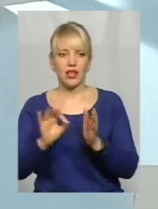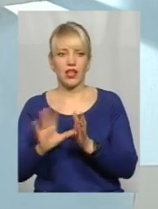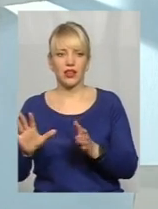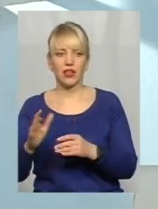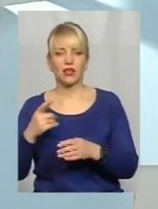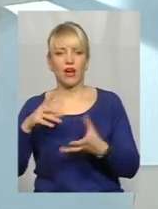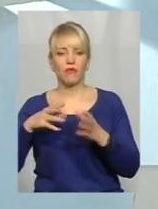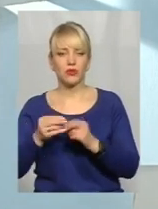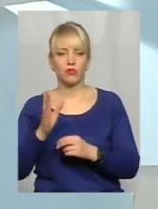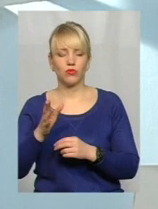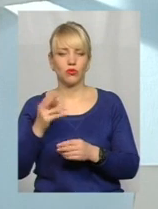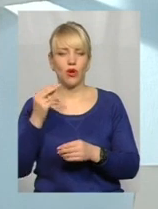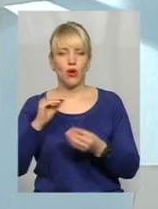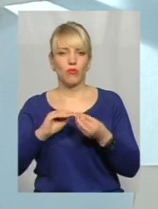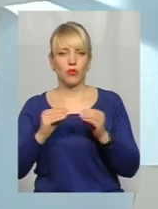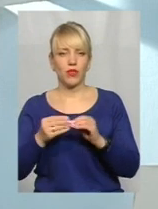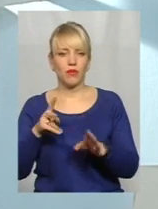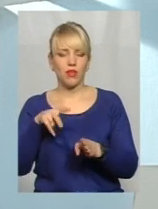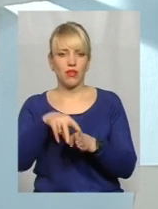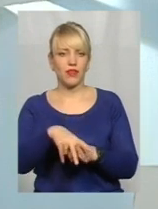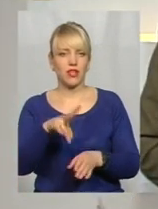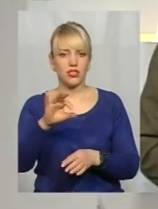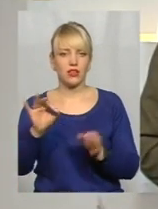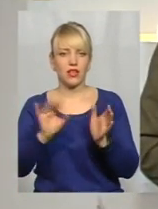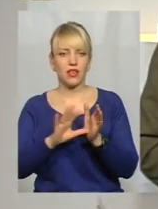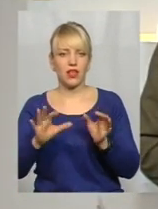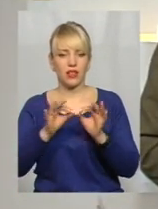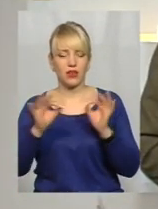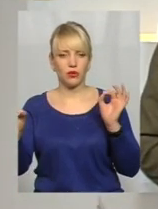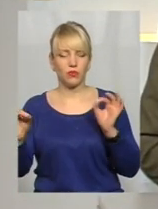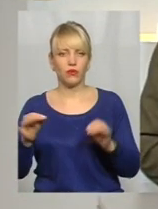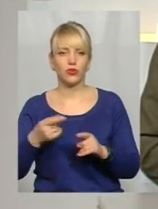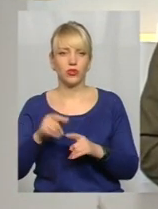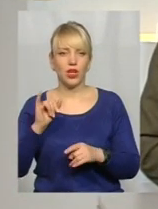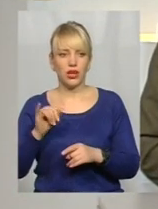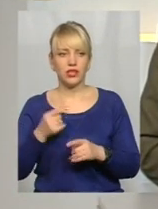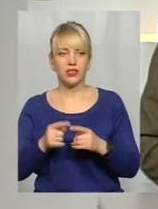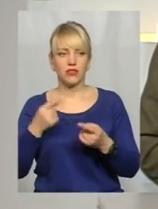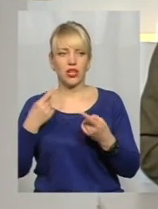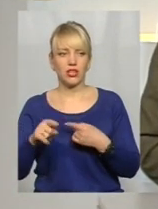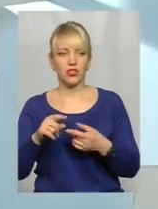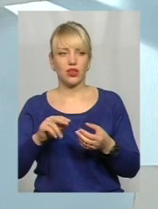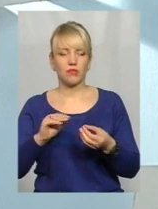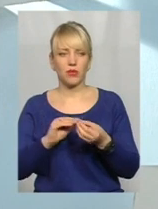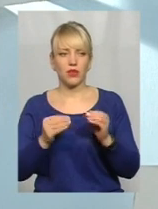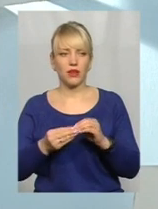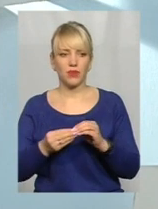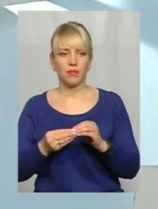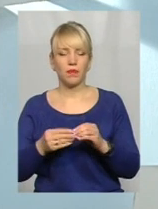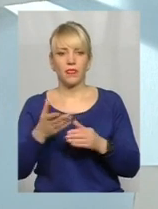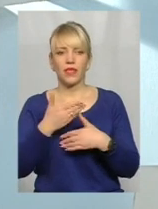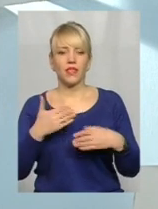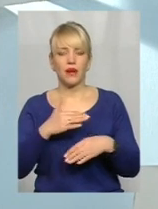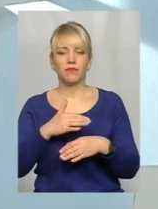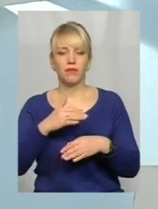проблему, лягають електромережі, треба м'ятити проводку, і це інша проблема. Тобто нам не